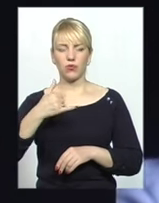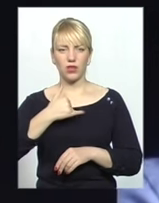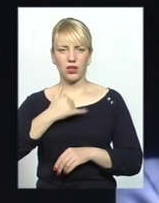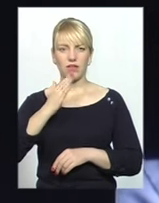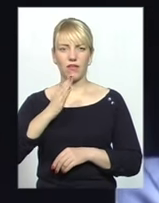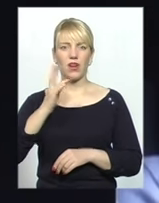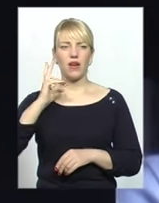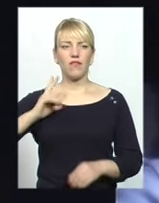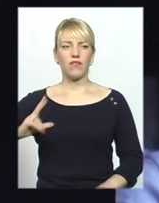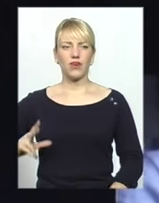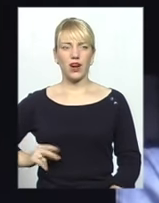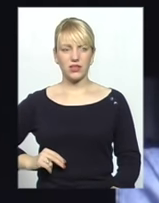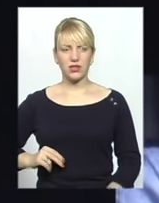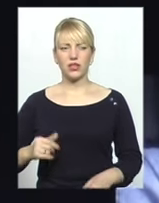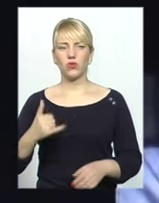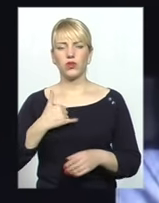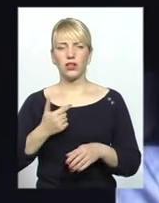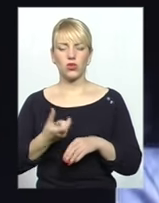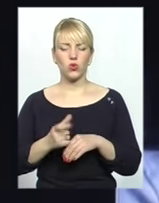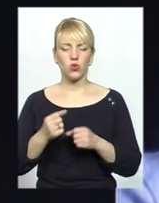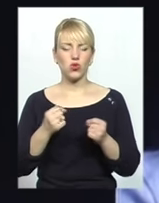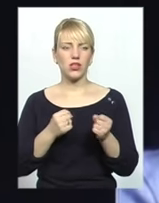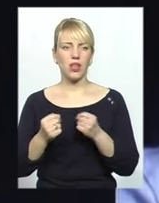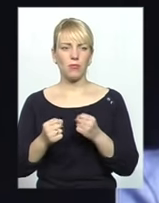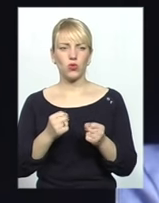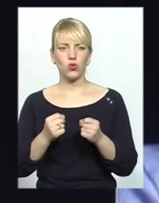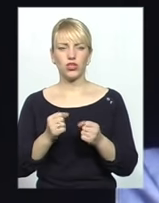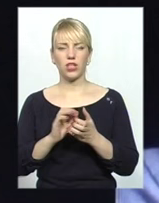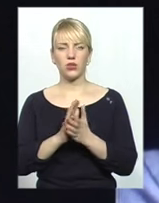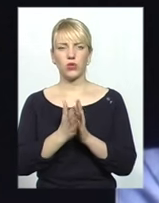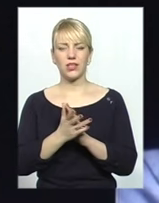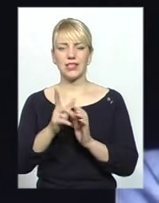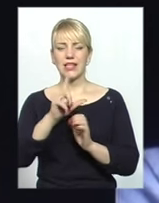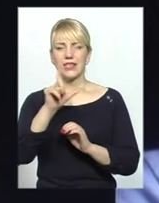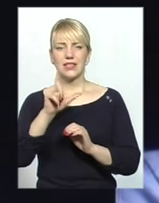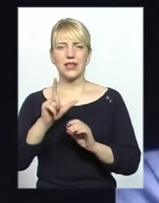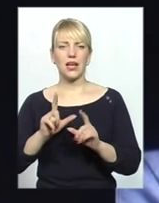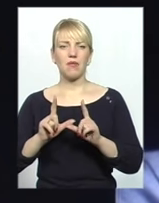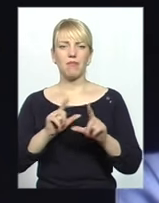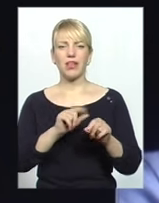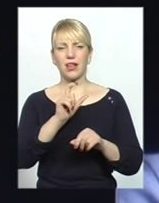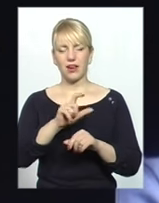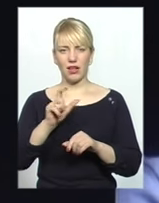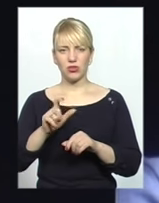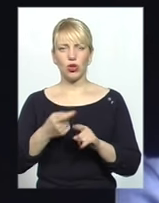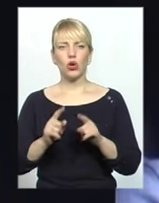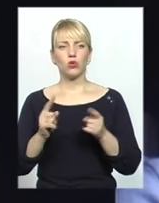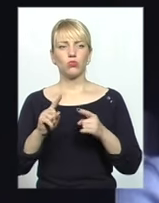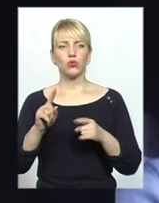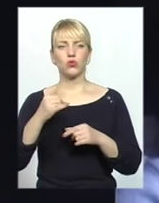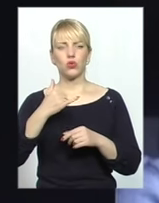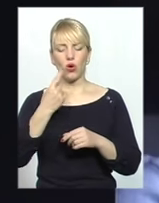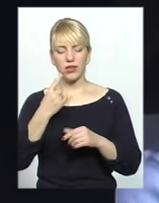дуже напружена ситуація з цими мігрантами і з виграцією. Тому що одна